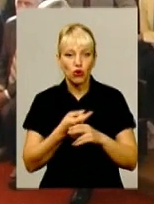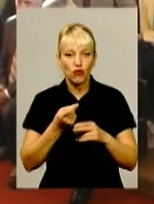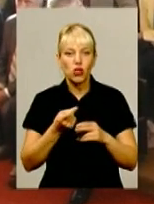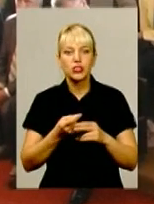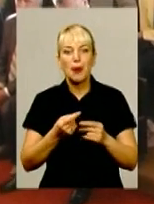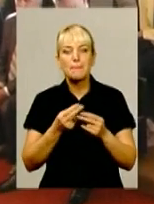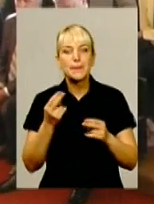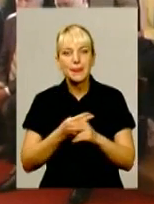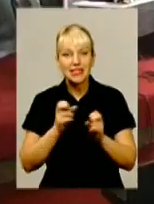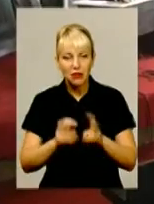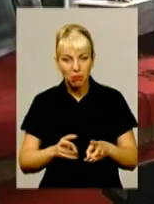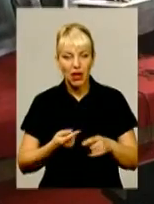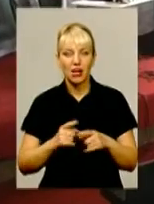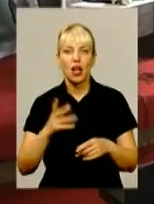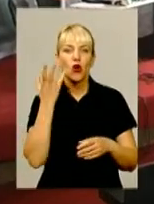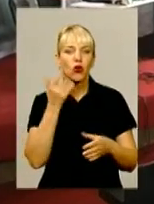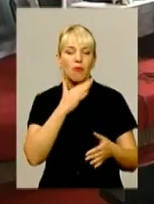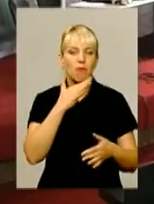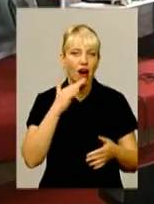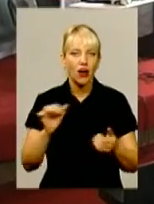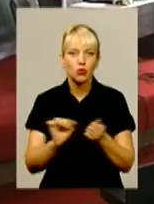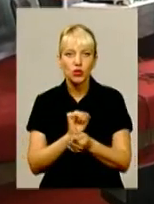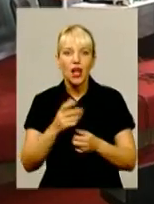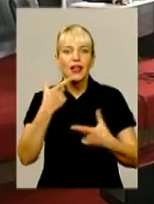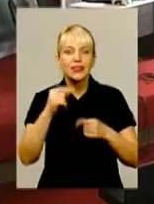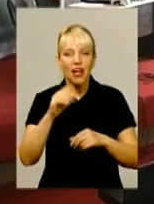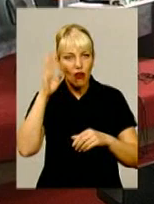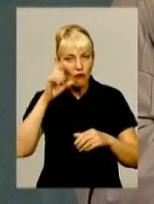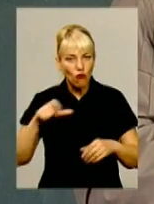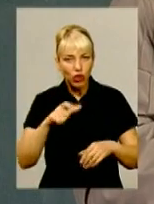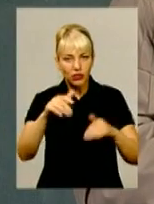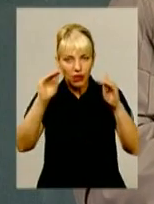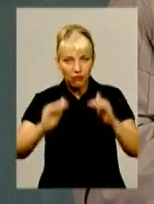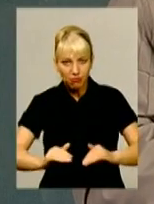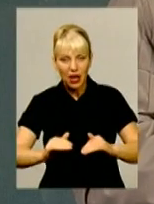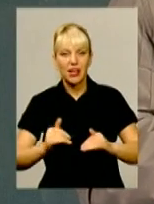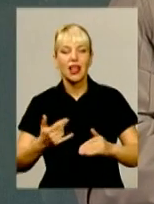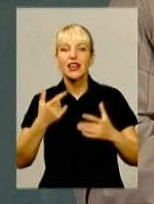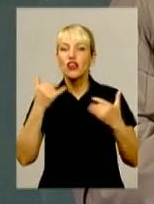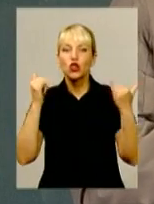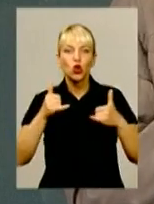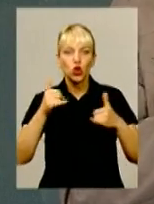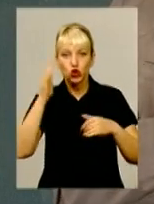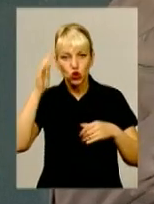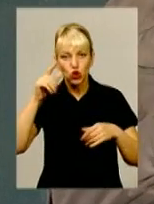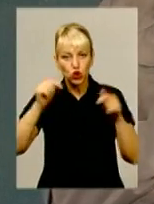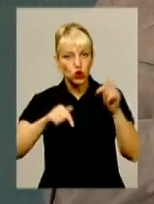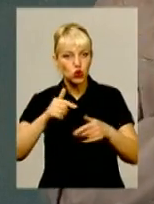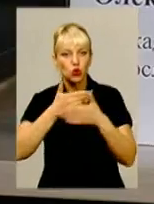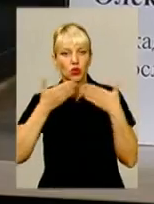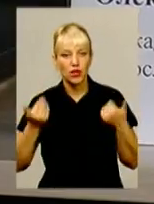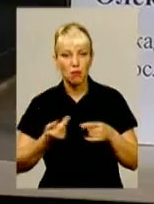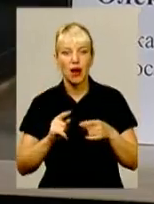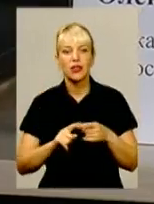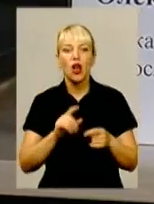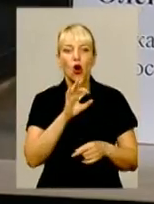перетворилися на посушливі, рівень ґрунтових вод впав до критичних позначок, а дощу не діждати. Олександр Івашенко, академік-секретар відділення